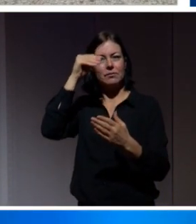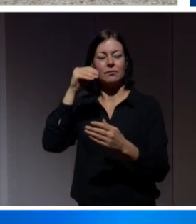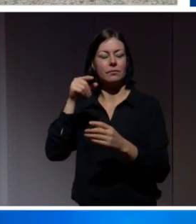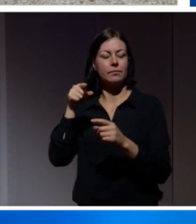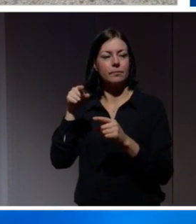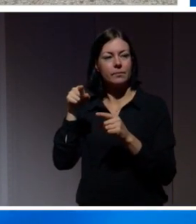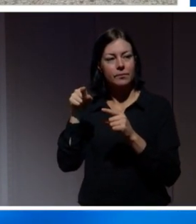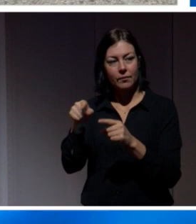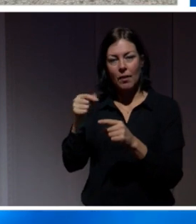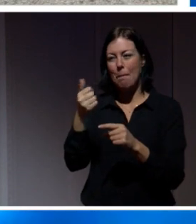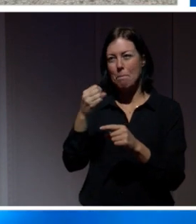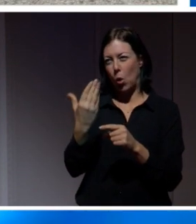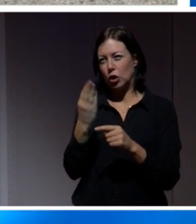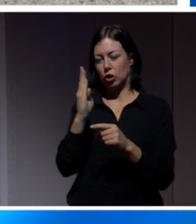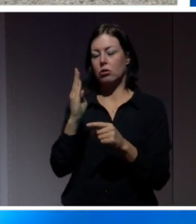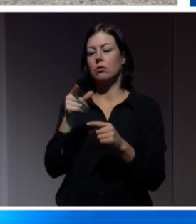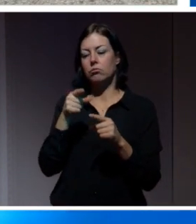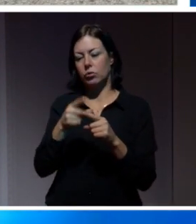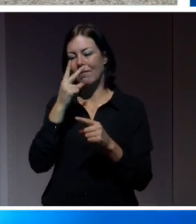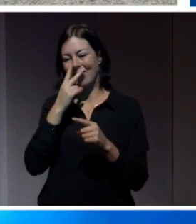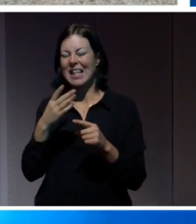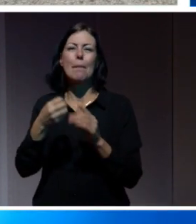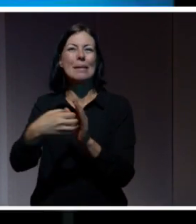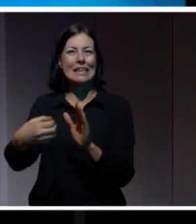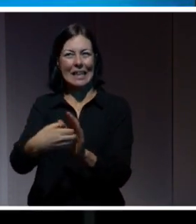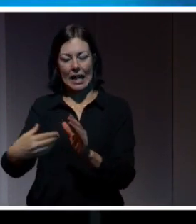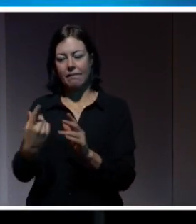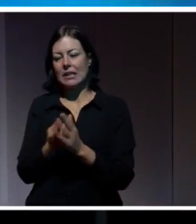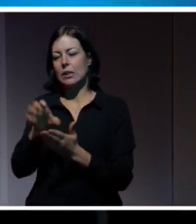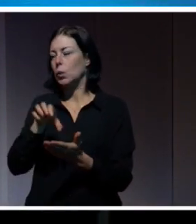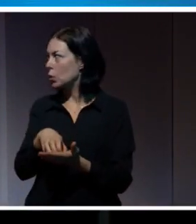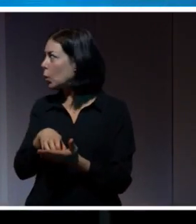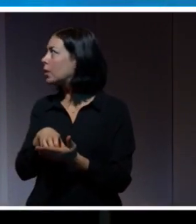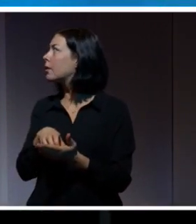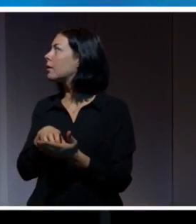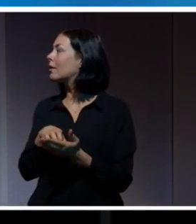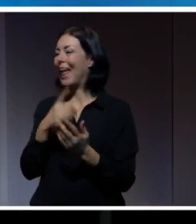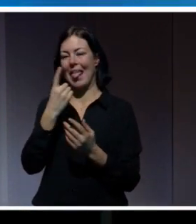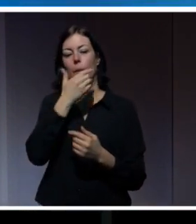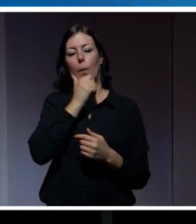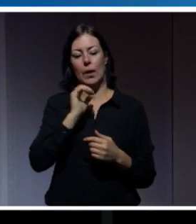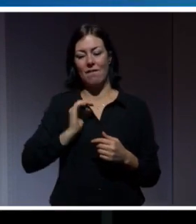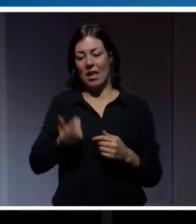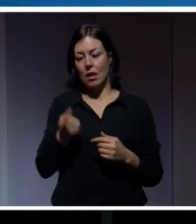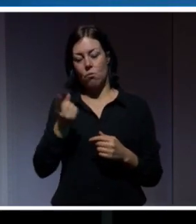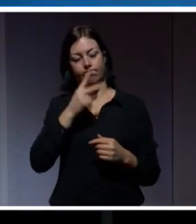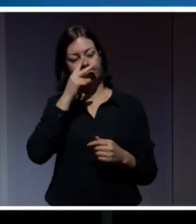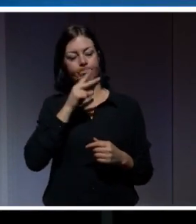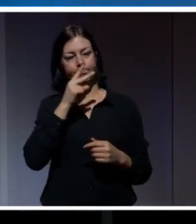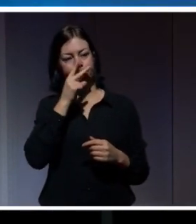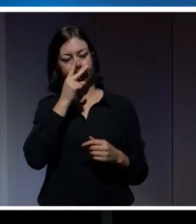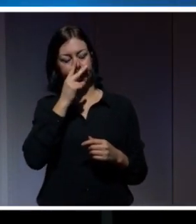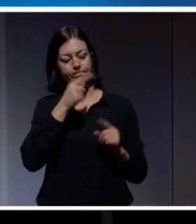exempel så illustrerade hon det med, eller hon beskrev en situation där en av de många kvinnorna som hon följde var en student